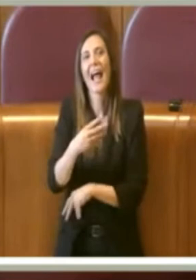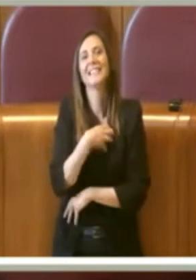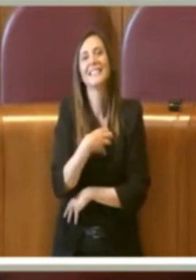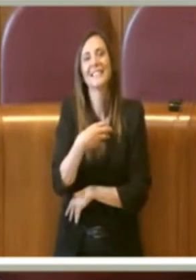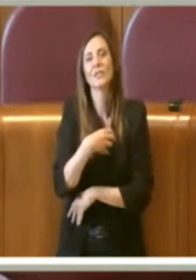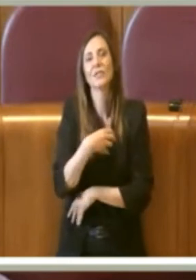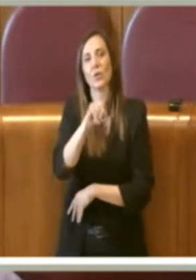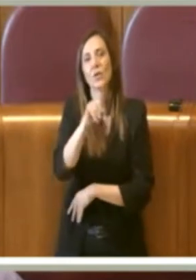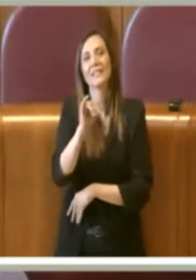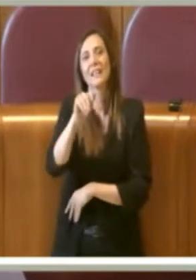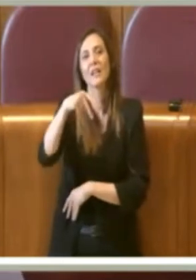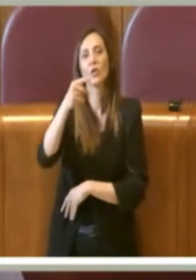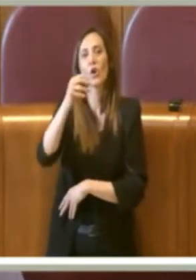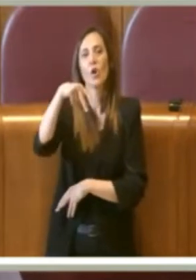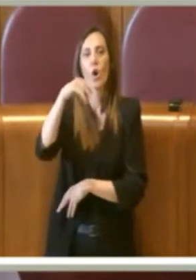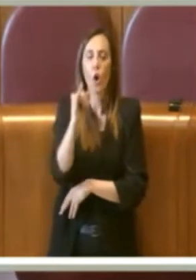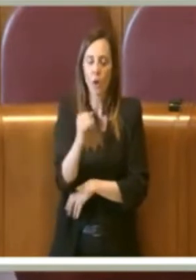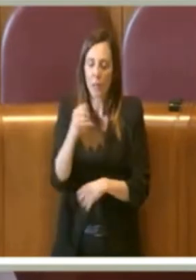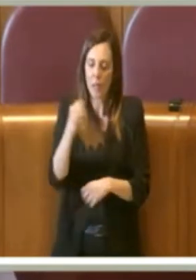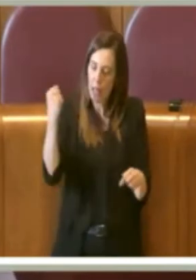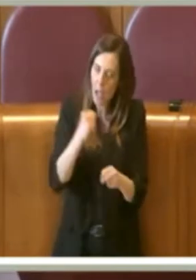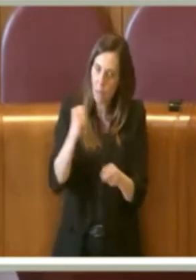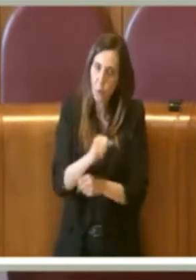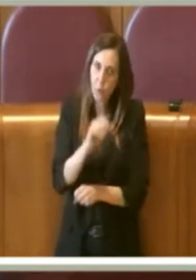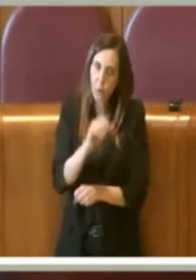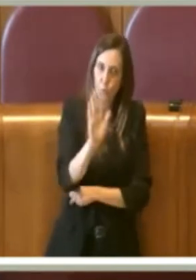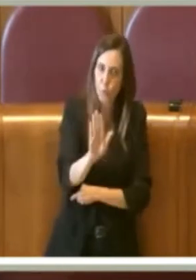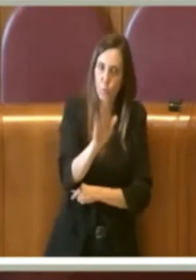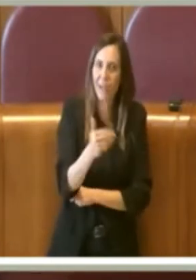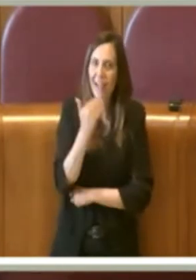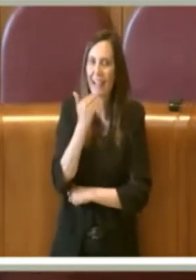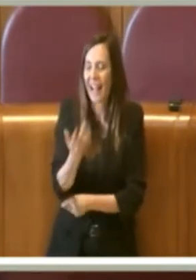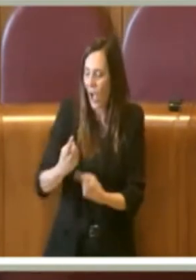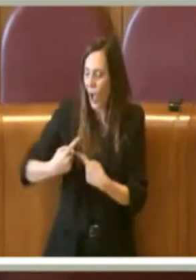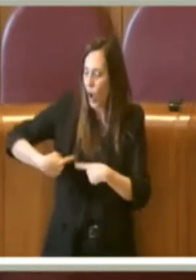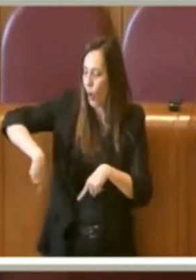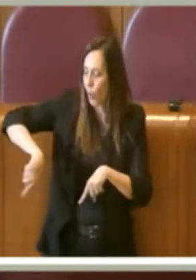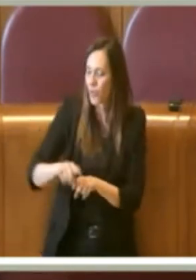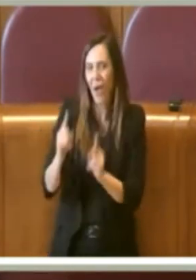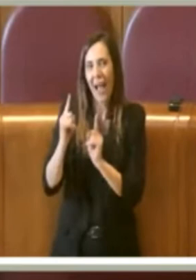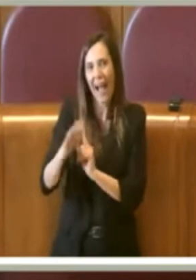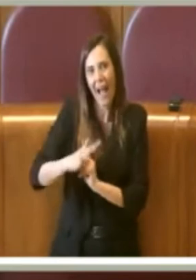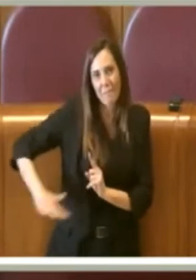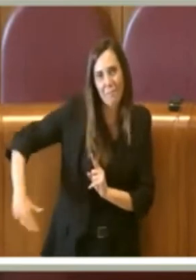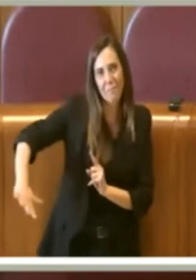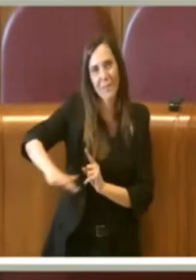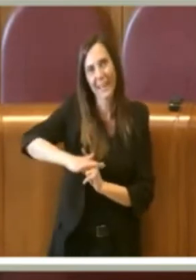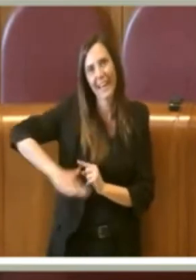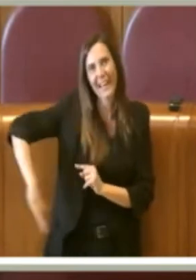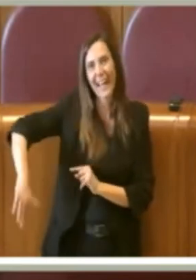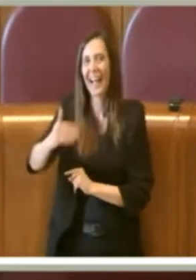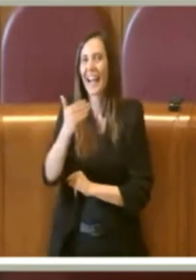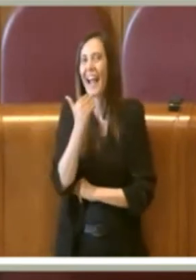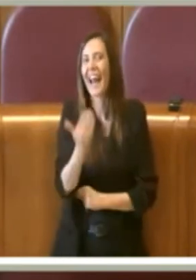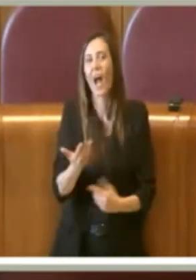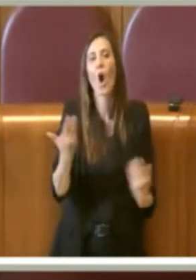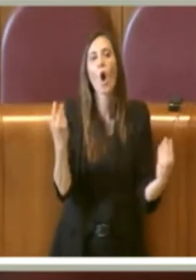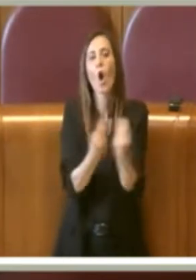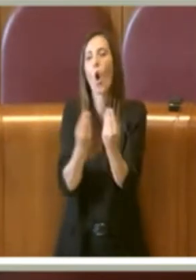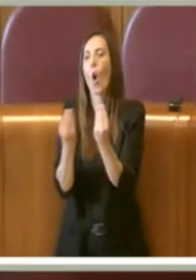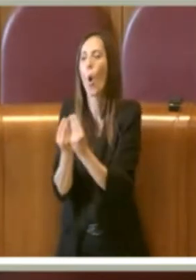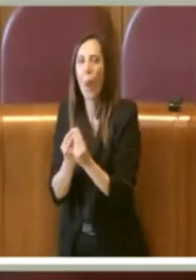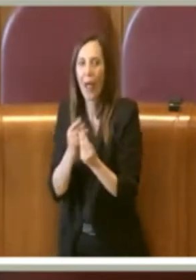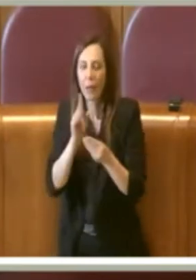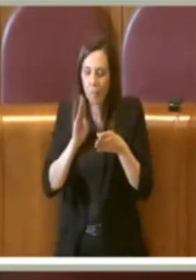Ziantoni per tutto il lavoro che ha fatto, ringrazio la Commissione Ambiente, ringrazio tutti i colleghi che si occupano di